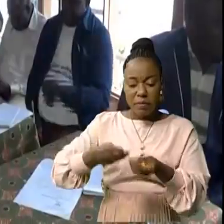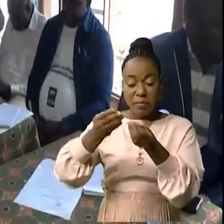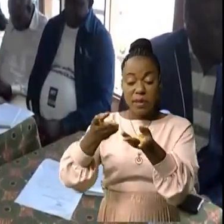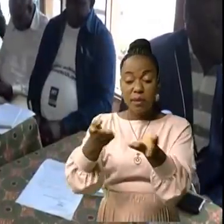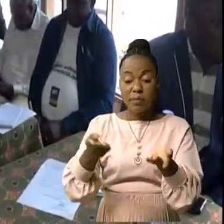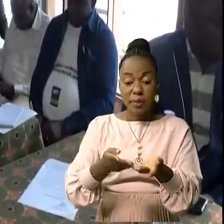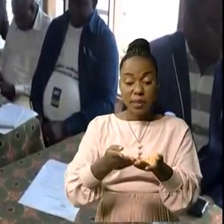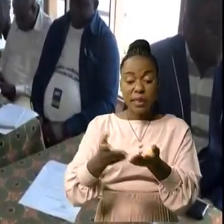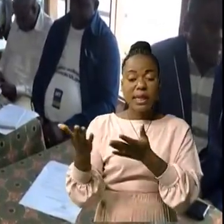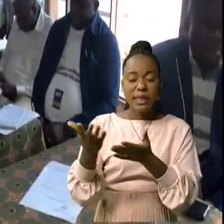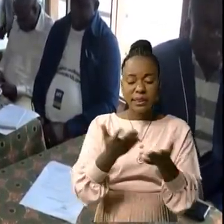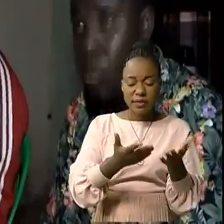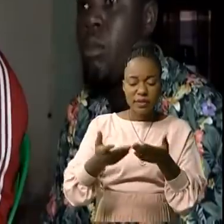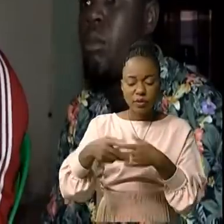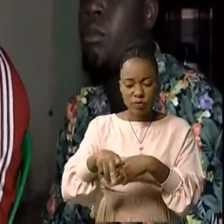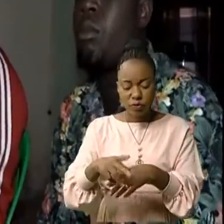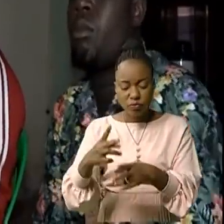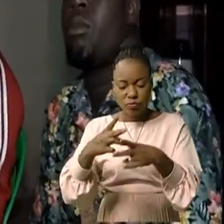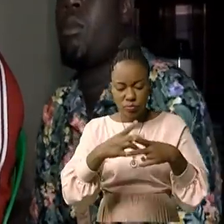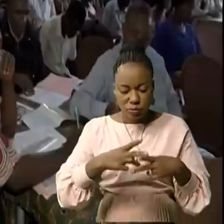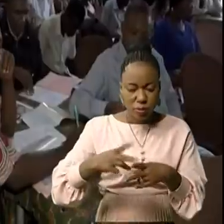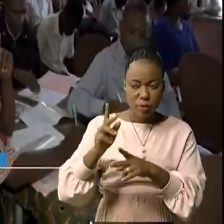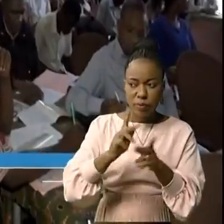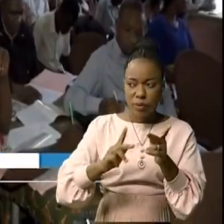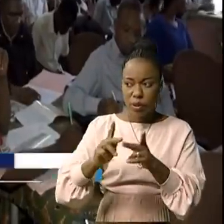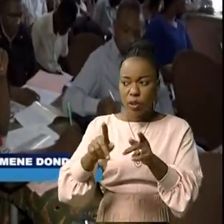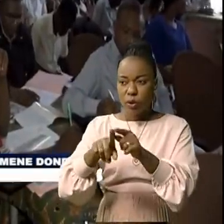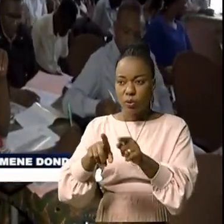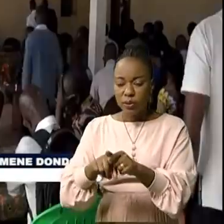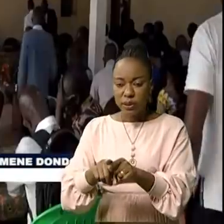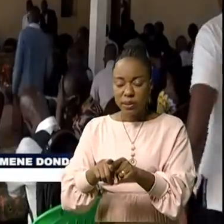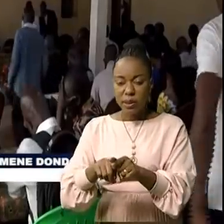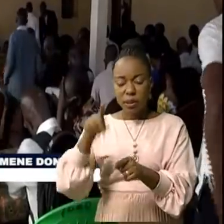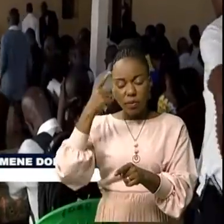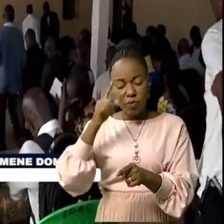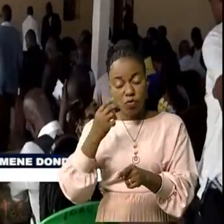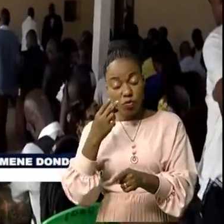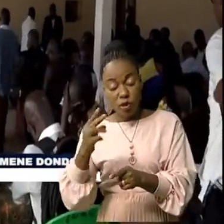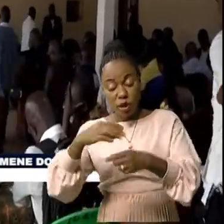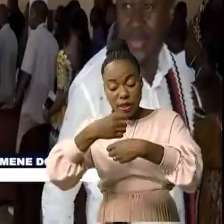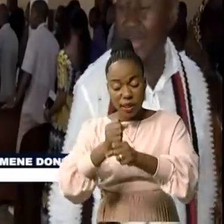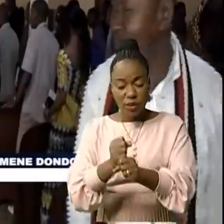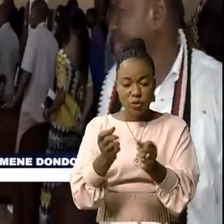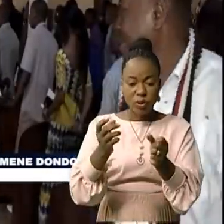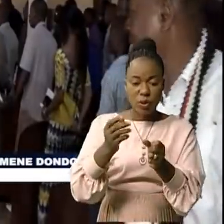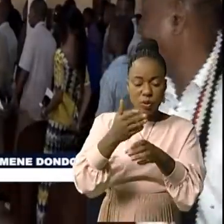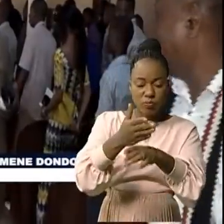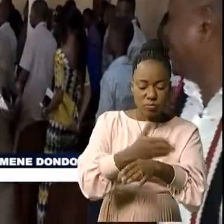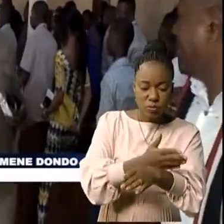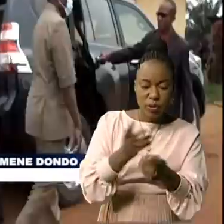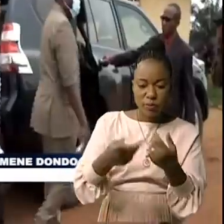services provinciaux qui s'occupent de marchés publics conformément à la loi relative aux créations de provinces et entités